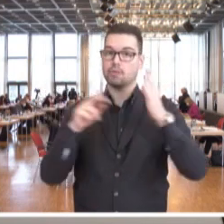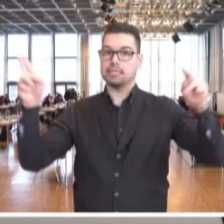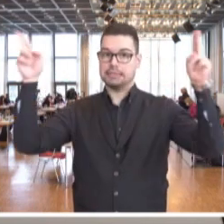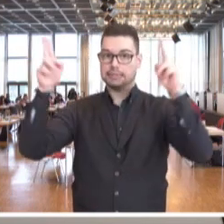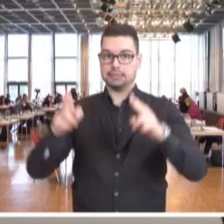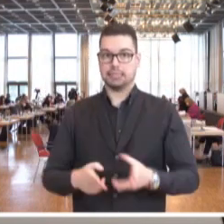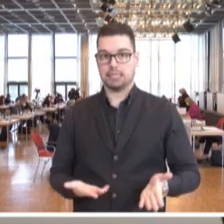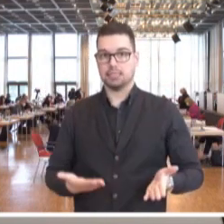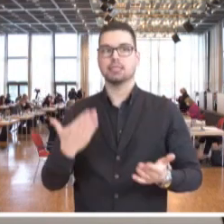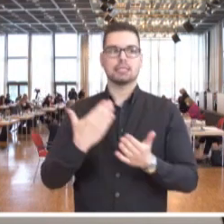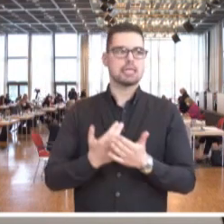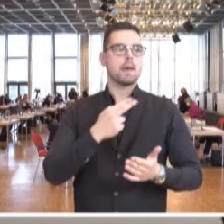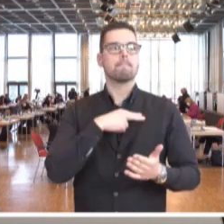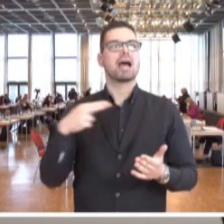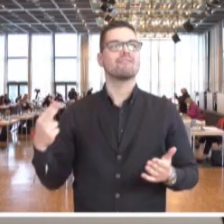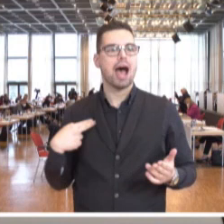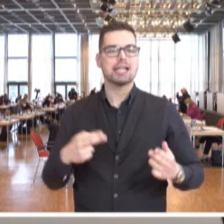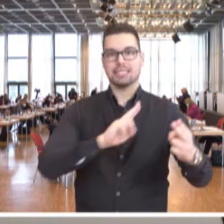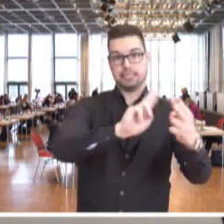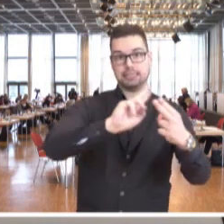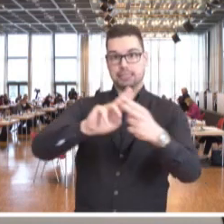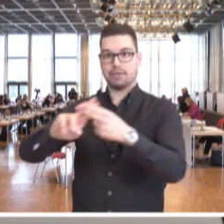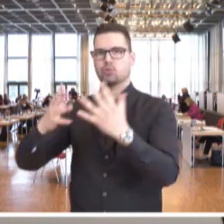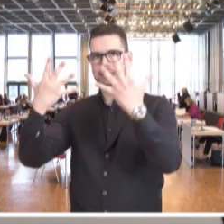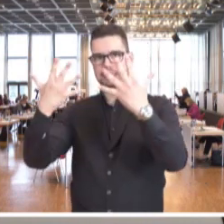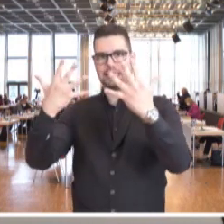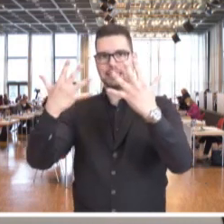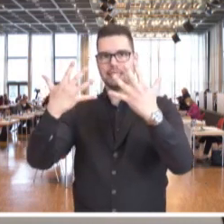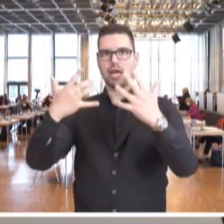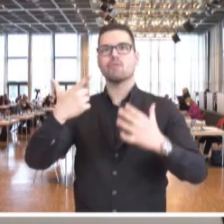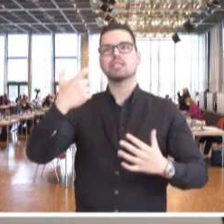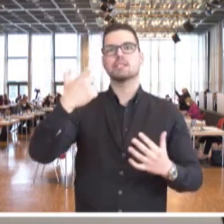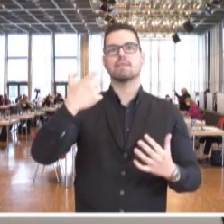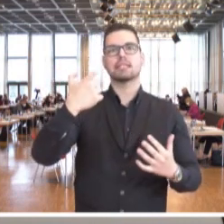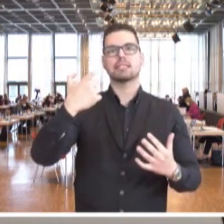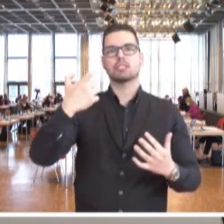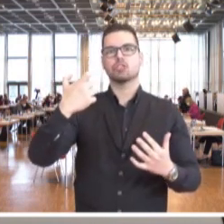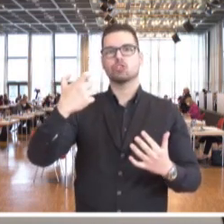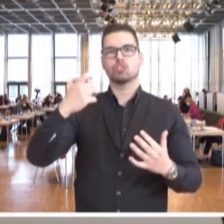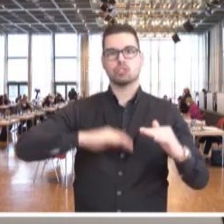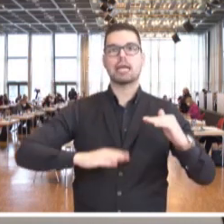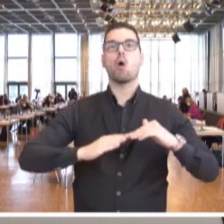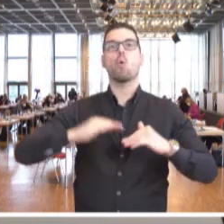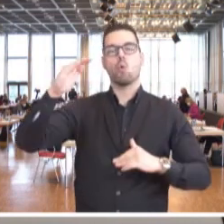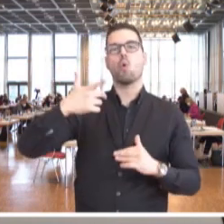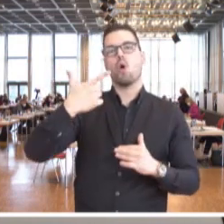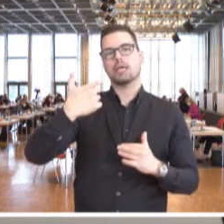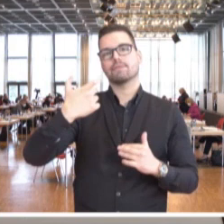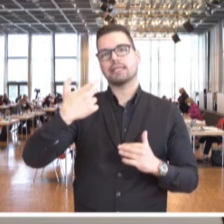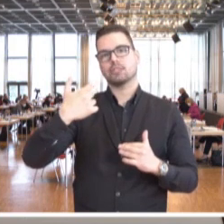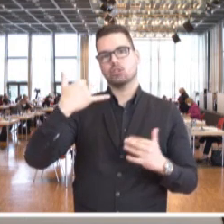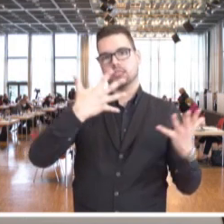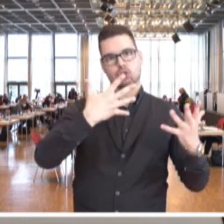Im Gespräch ist die privaten Zusammenkünfte, die Zahl von 10 auf 20 nicht zu senken, sondern zu erhöhen an der Frage.